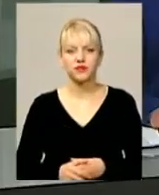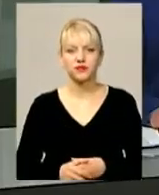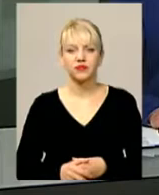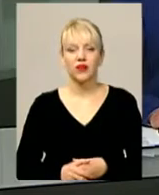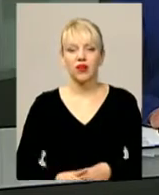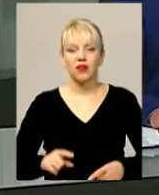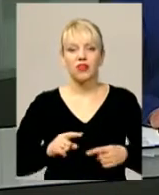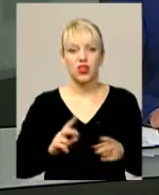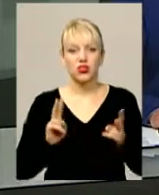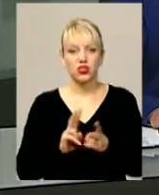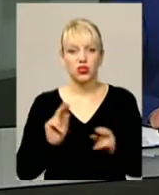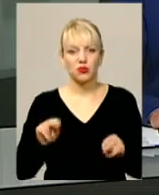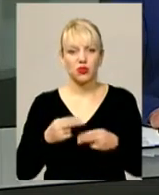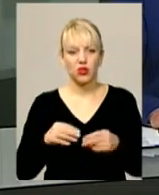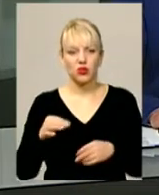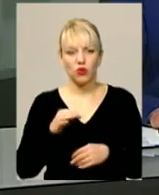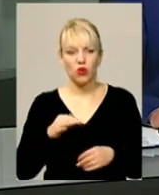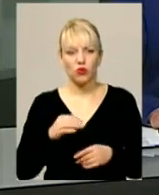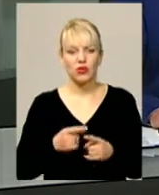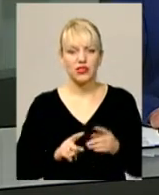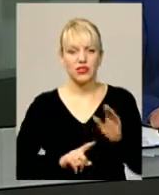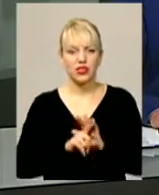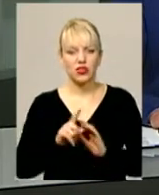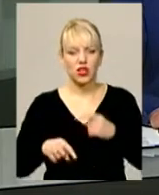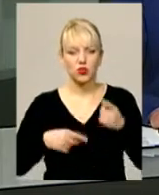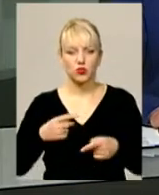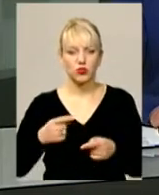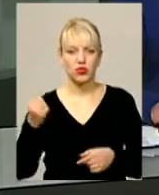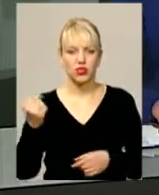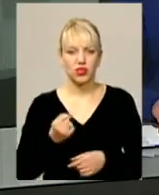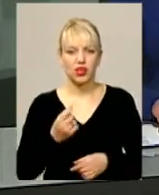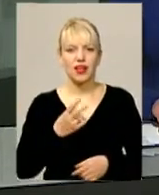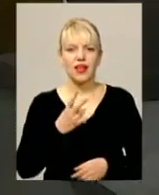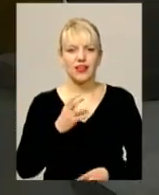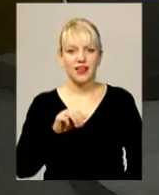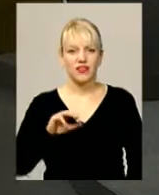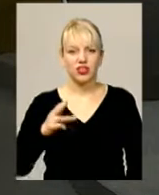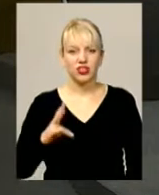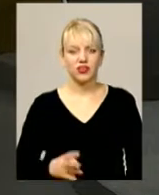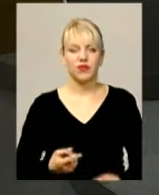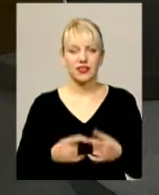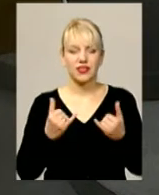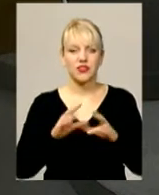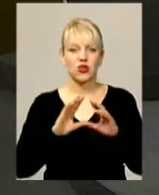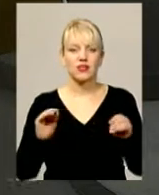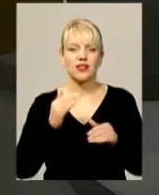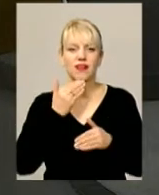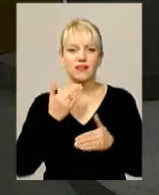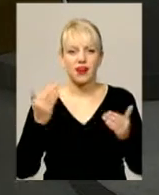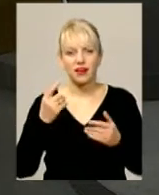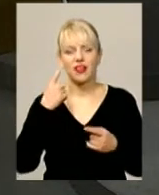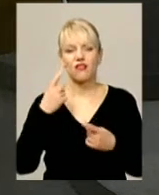Фінальні зустрічі Чемпіонату області стартують наступної неділі у Нетішині. Наразі це була остання